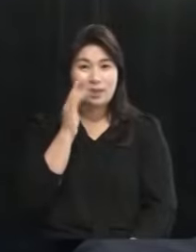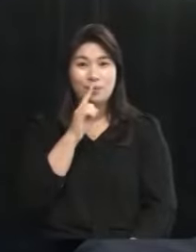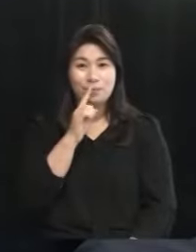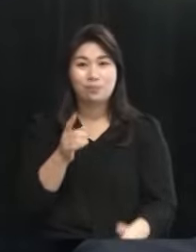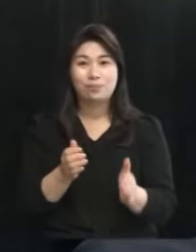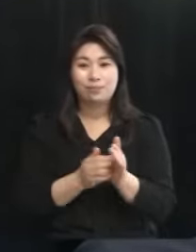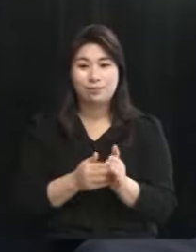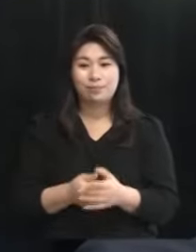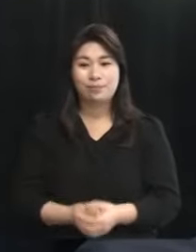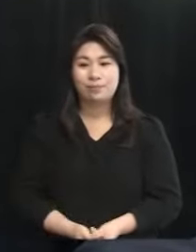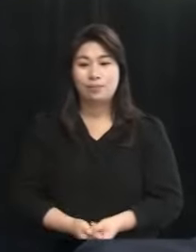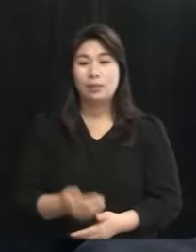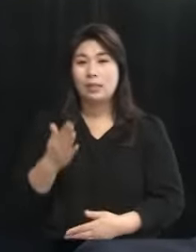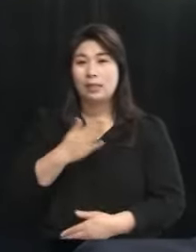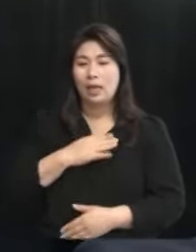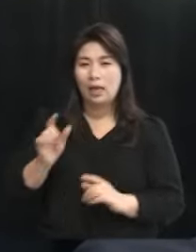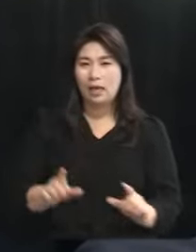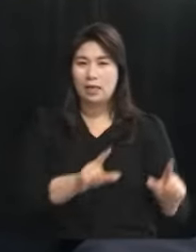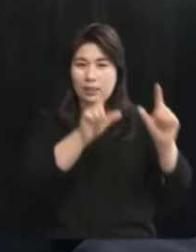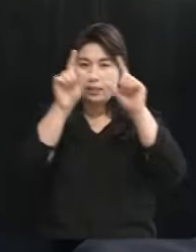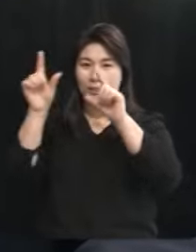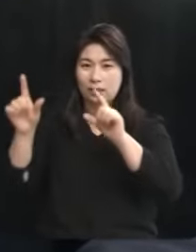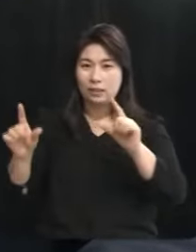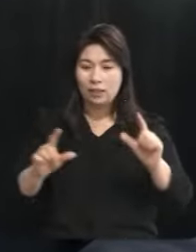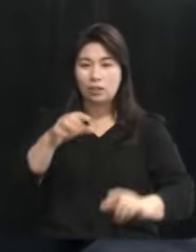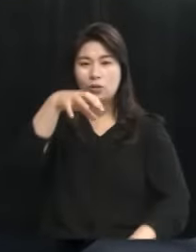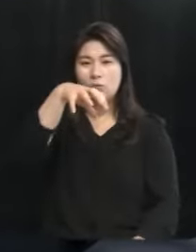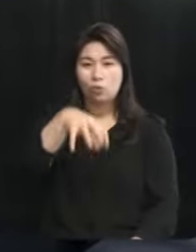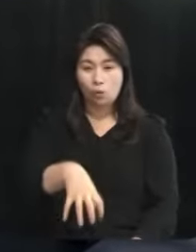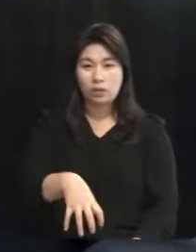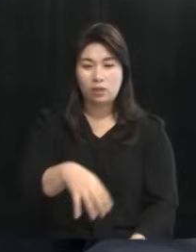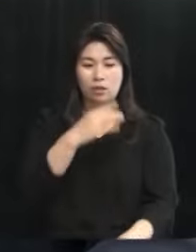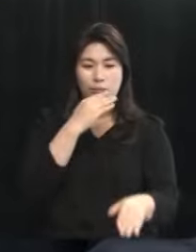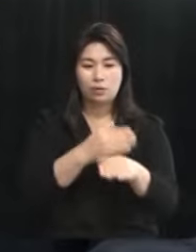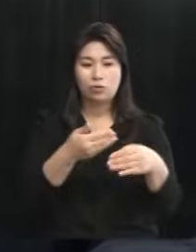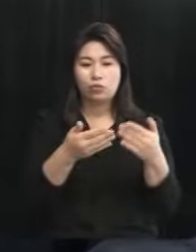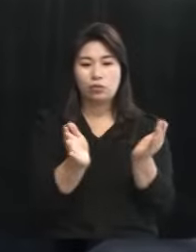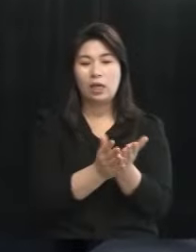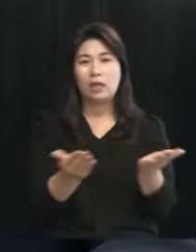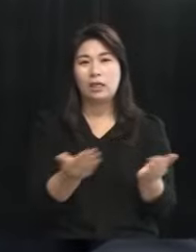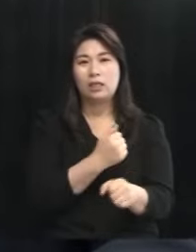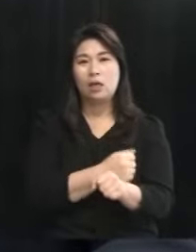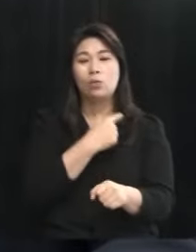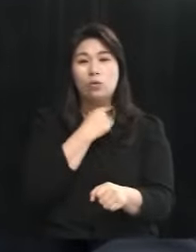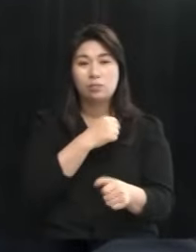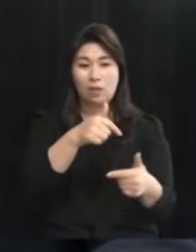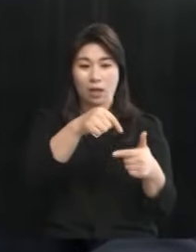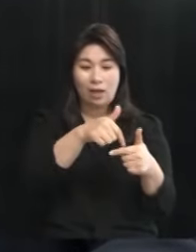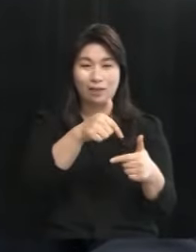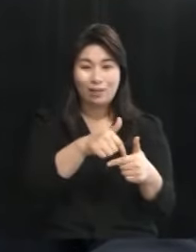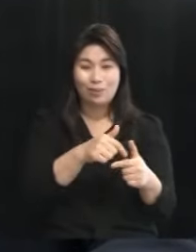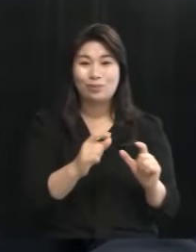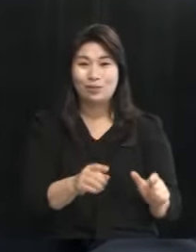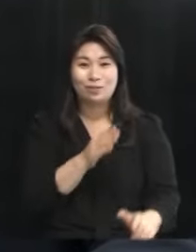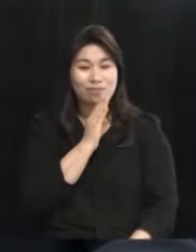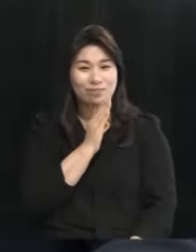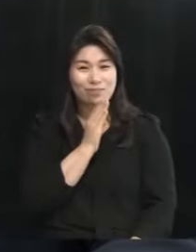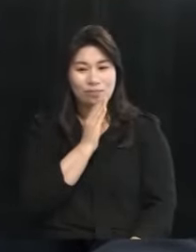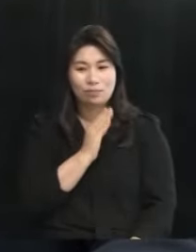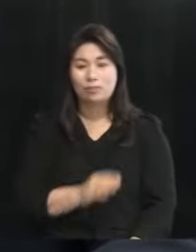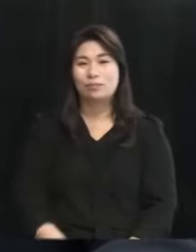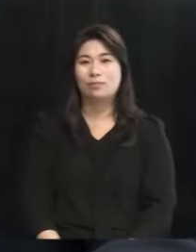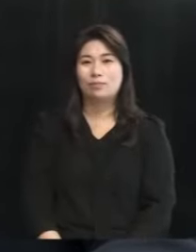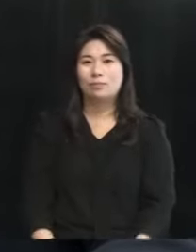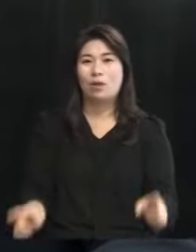내가 사는 곳에서 민주당에 기여하고 싶다는 곳은 강남으로 제가 생각이 되는데요 보통